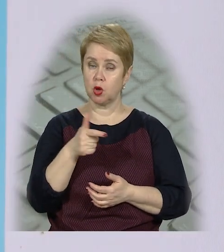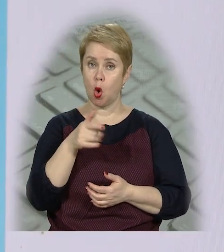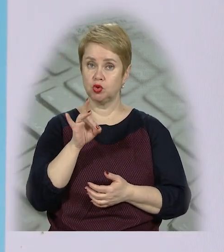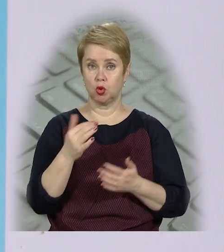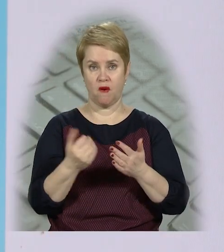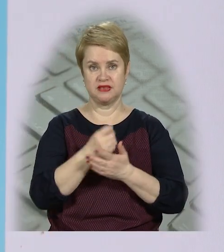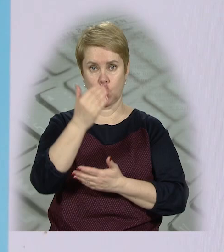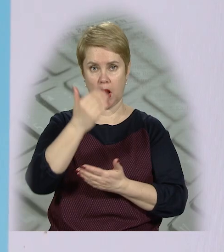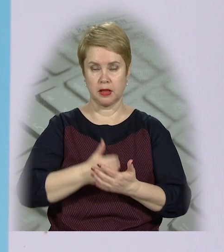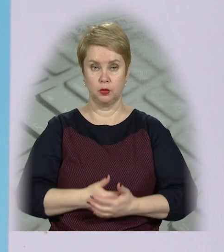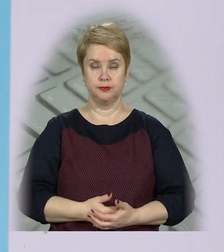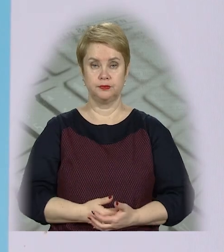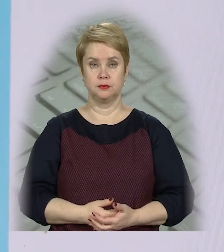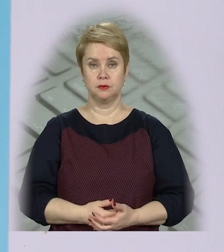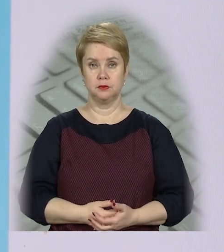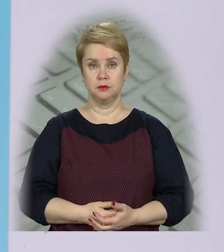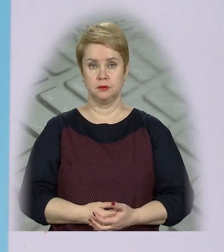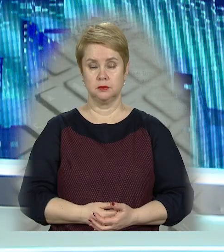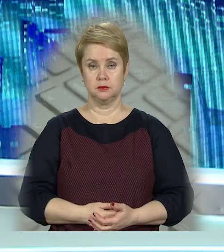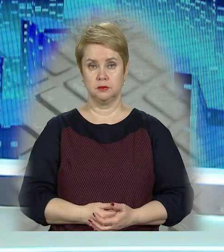Сергій Гончар, новини 11 каналу.